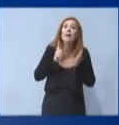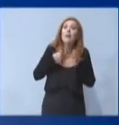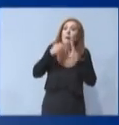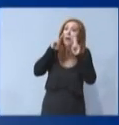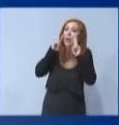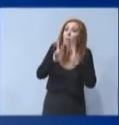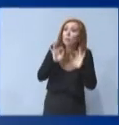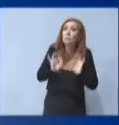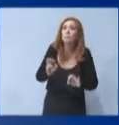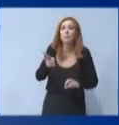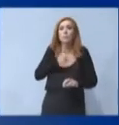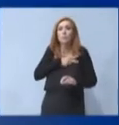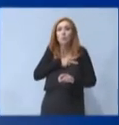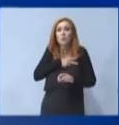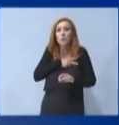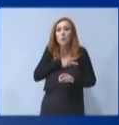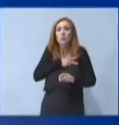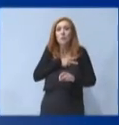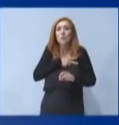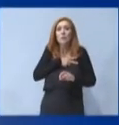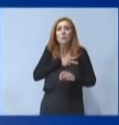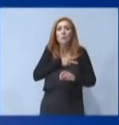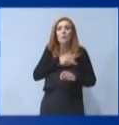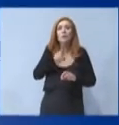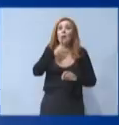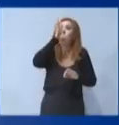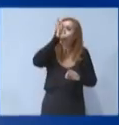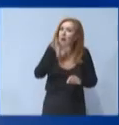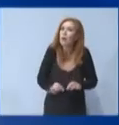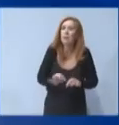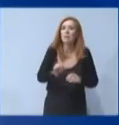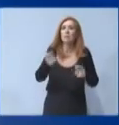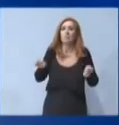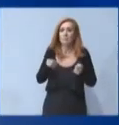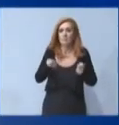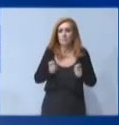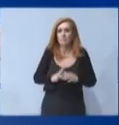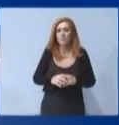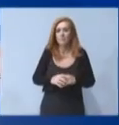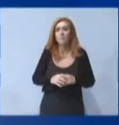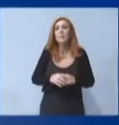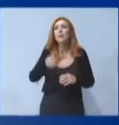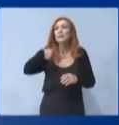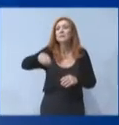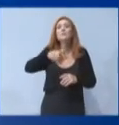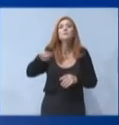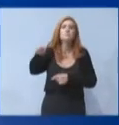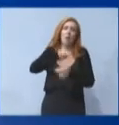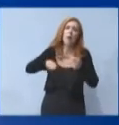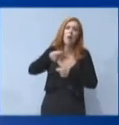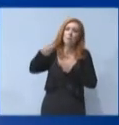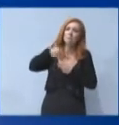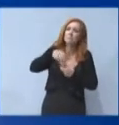και να λάβει τις πραγματικές του διαστάσεις. Διότι το ξέρετε, ειδικά εσείς οι άνθρωποι της αγοράς,